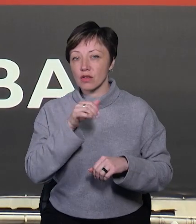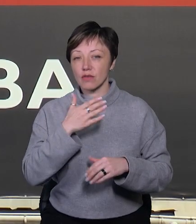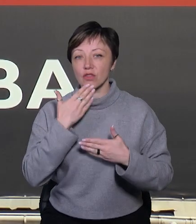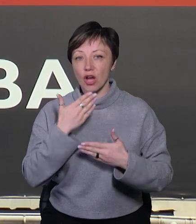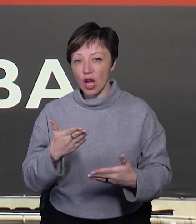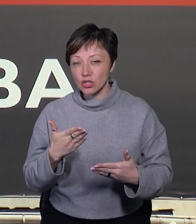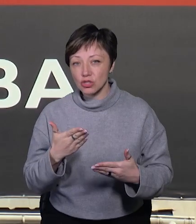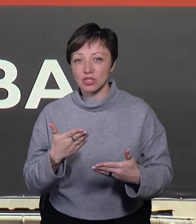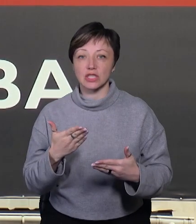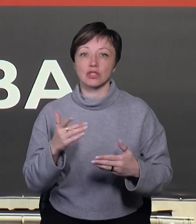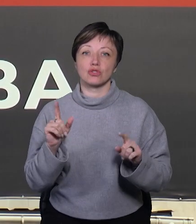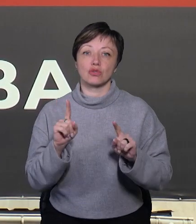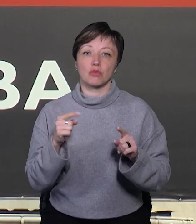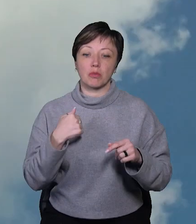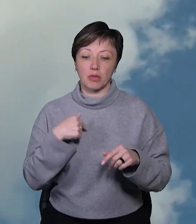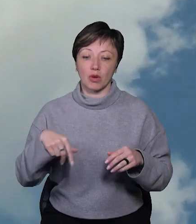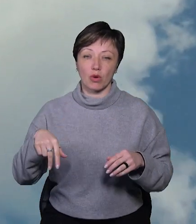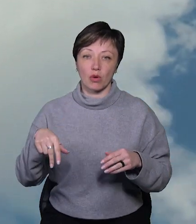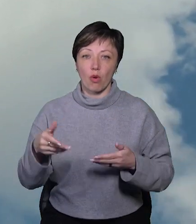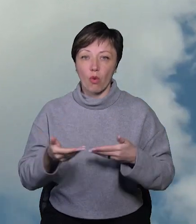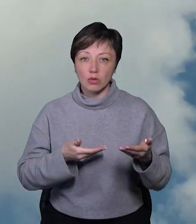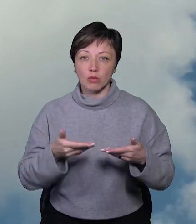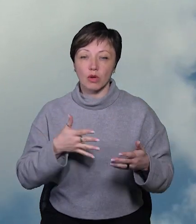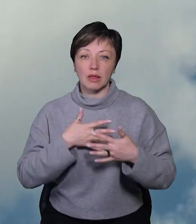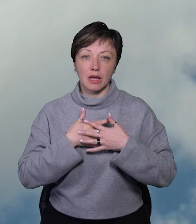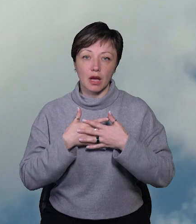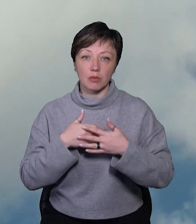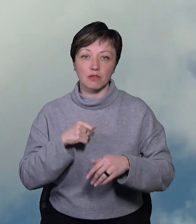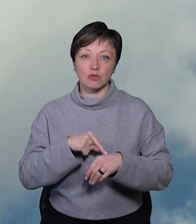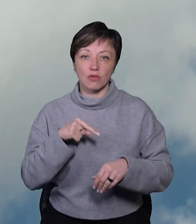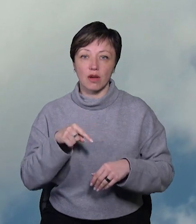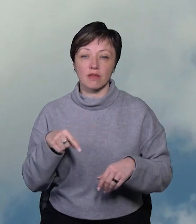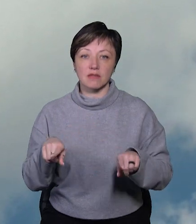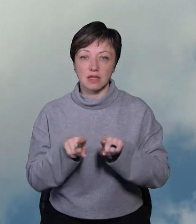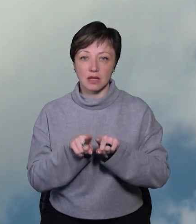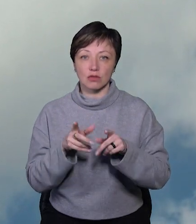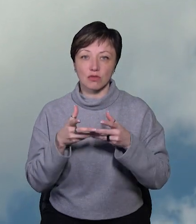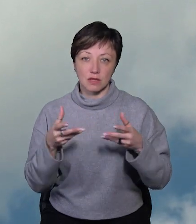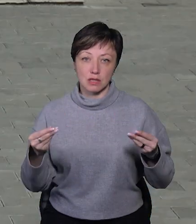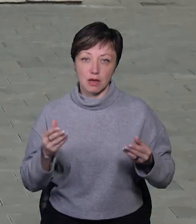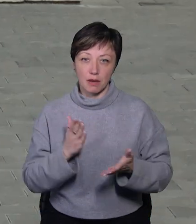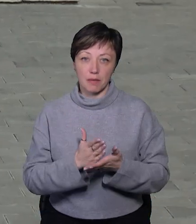за те, що ми ходимо, дихаємо і відчуваємо, що весна.